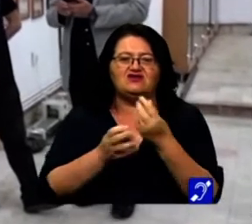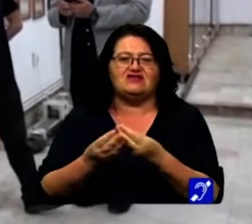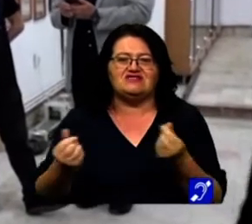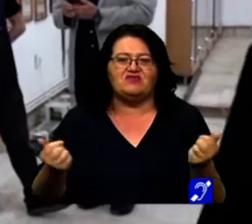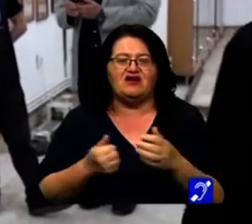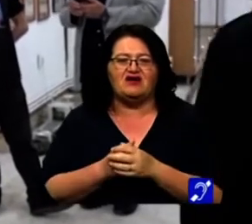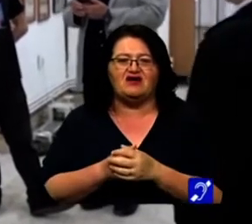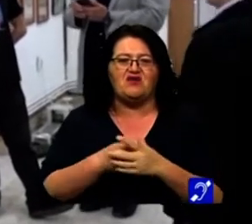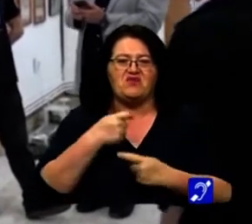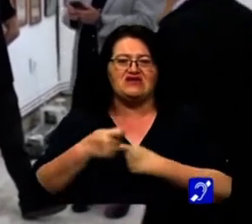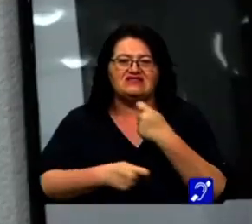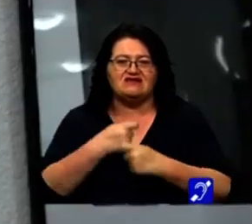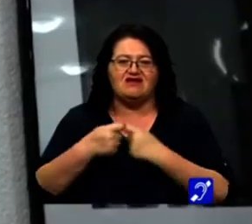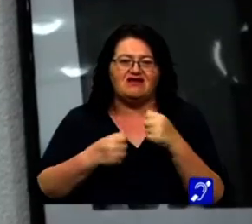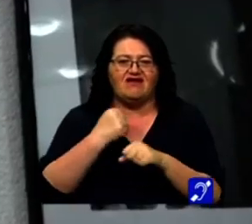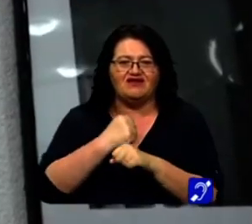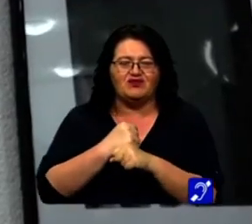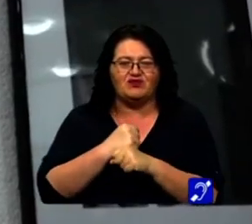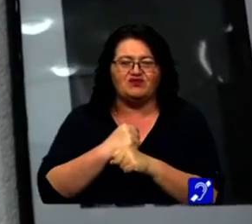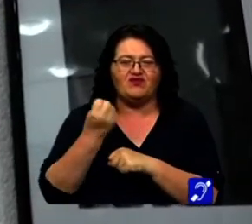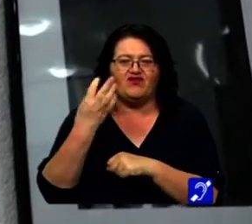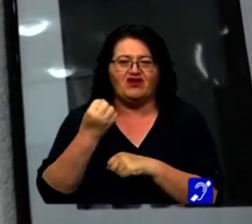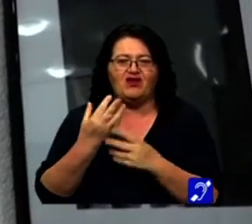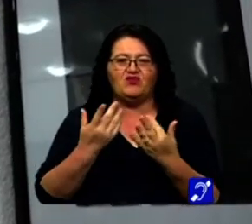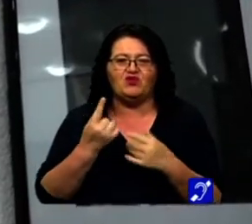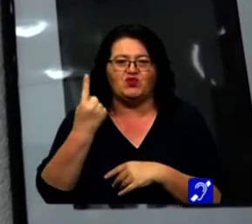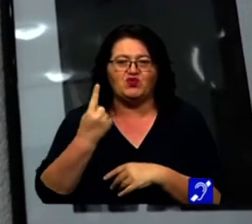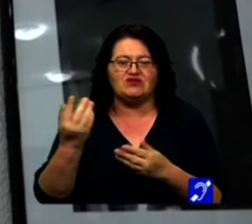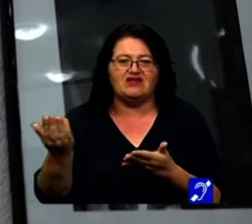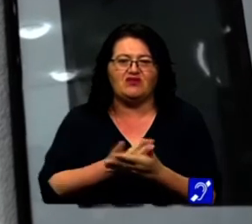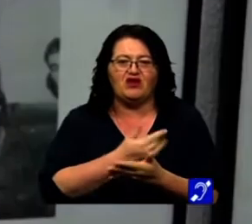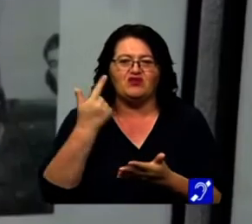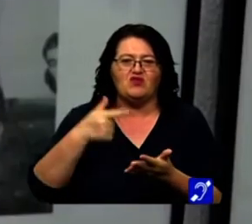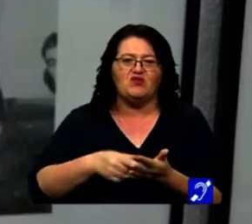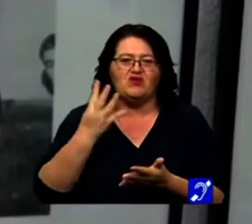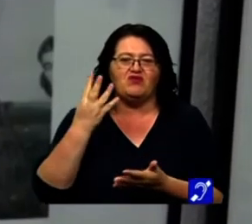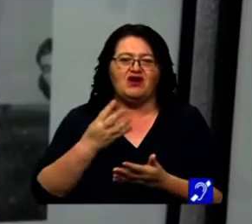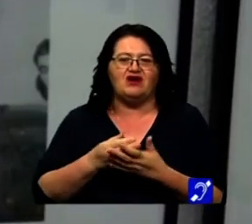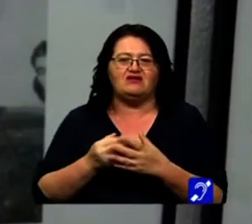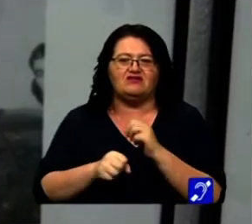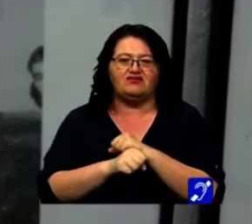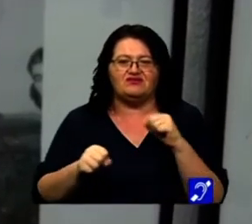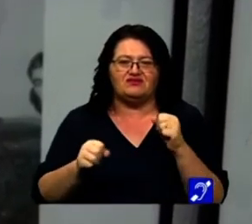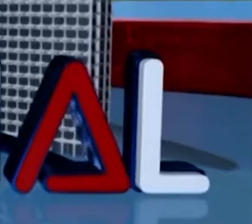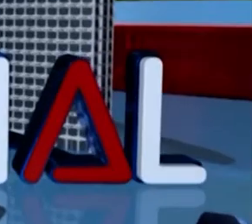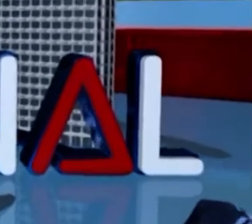meseria de furnalist. Furnalul numărul 1 a fost demolat în 2004 prin implozie.